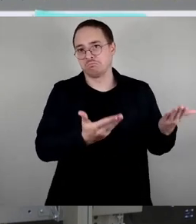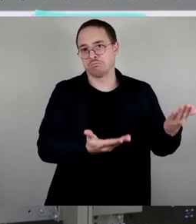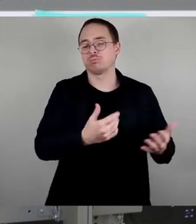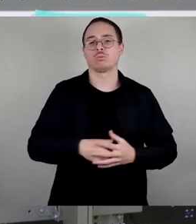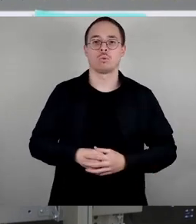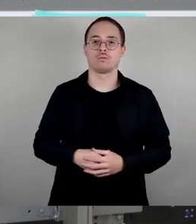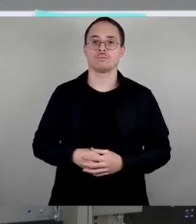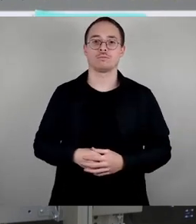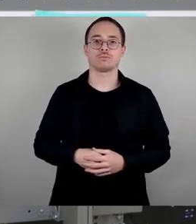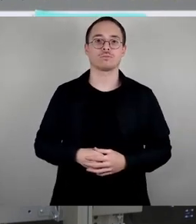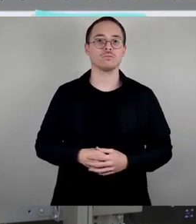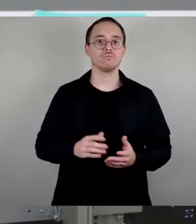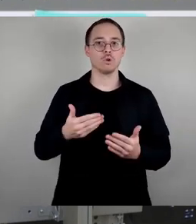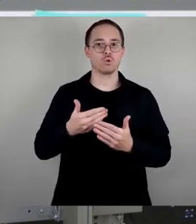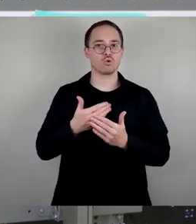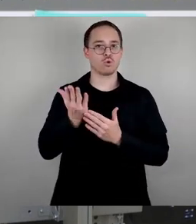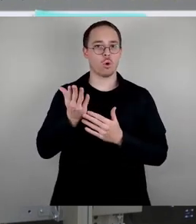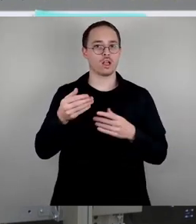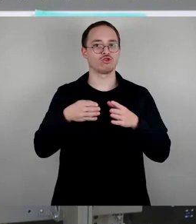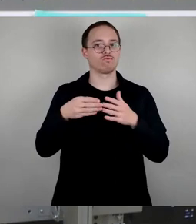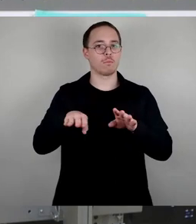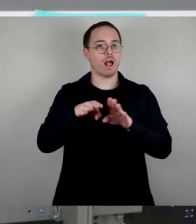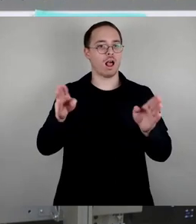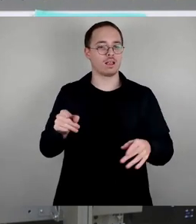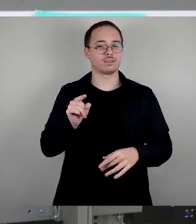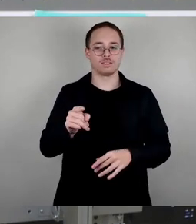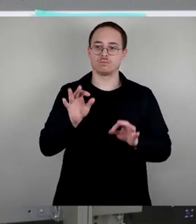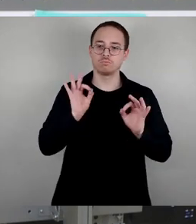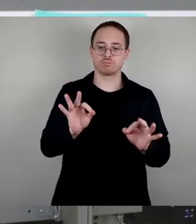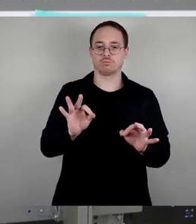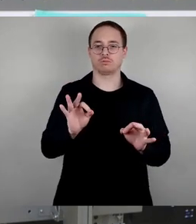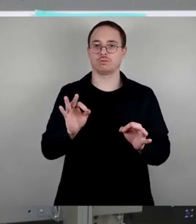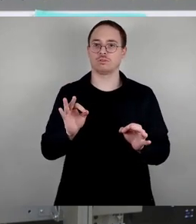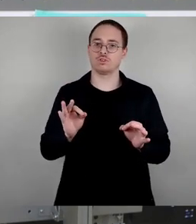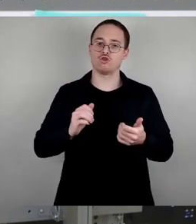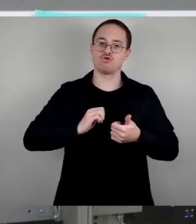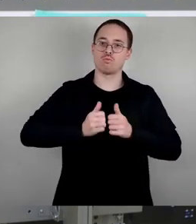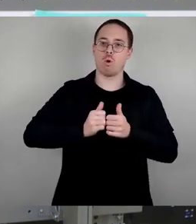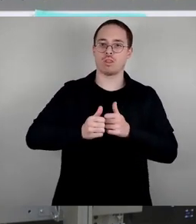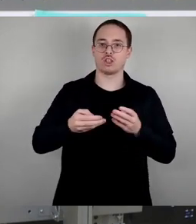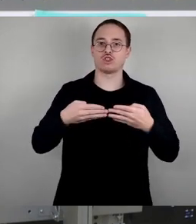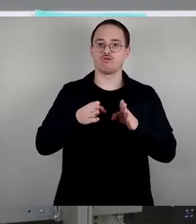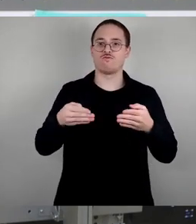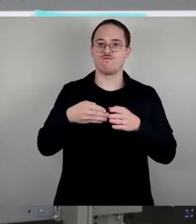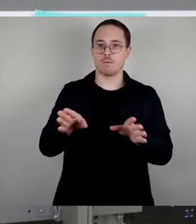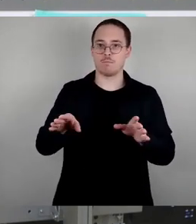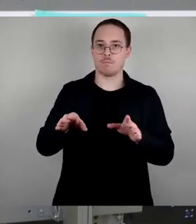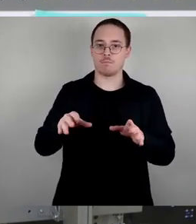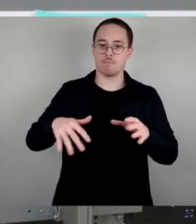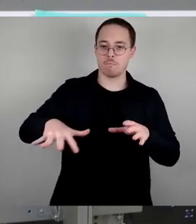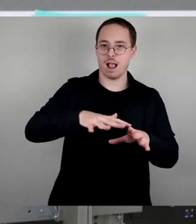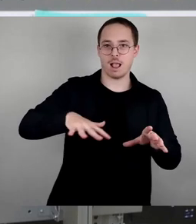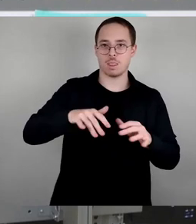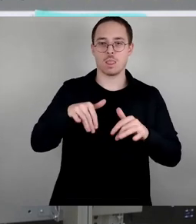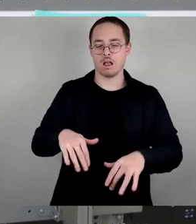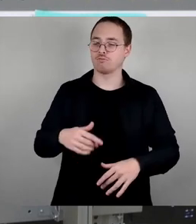Sportschwimmbecken erscheint charmant. Jedoch schon bei der bloßen Betrachtung auf zu erwartende Bauzeiten und die benötigten